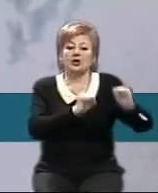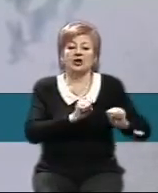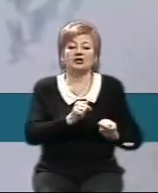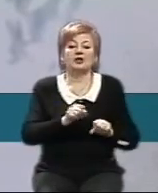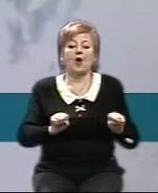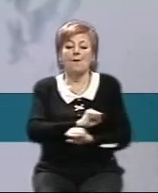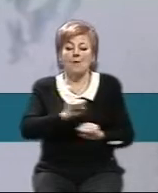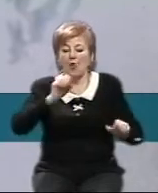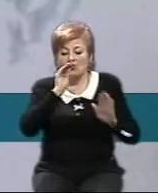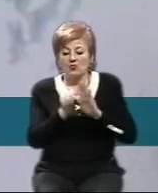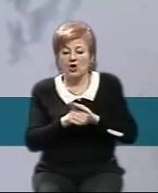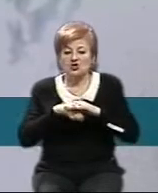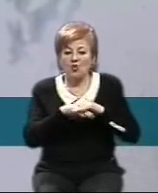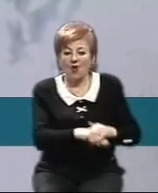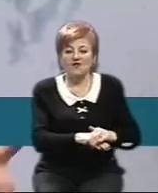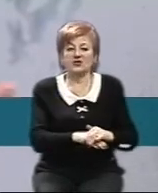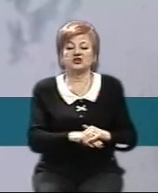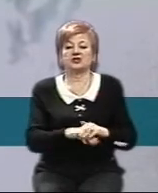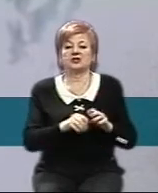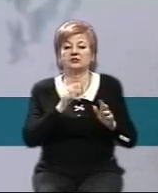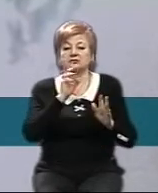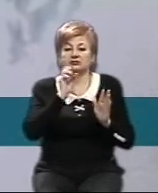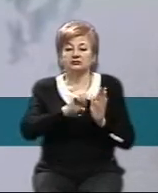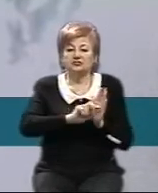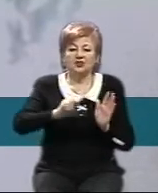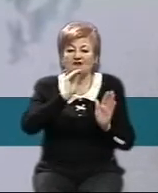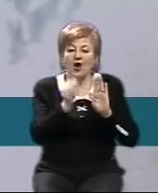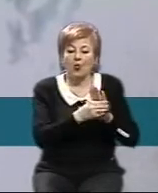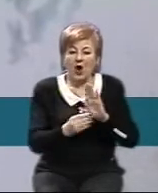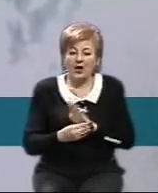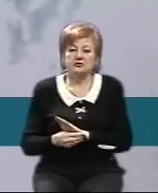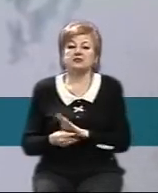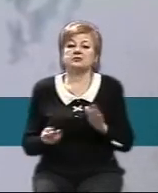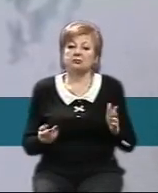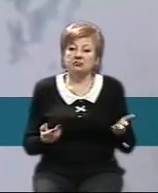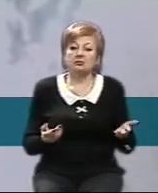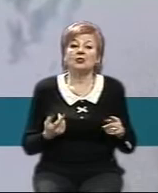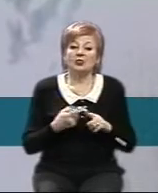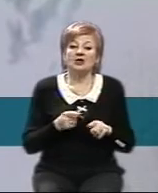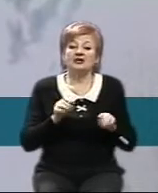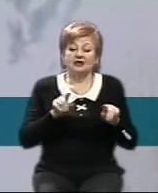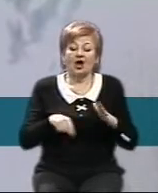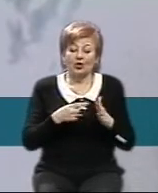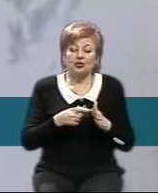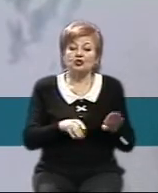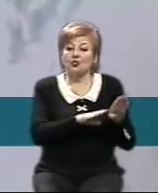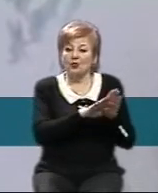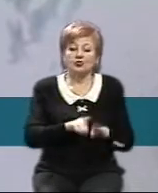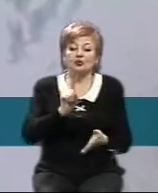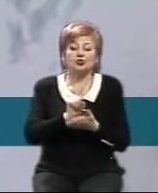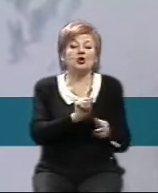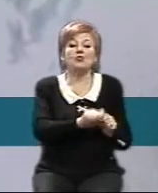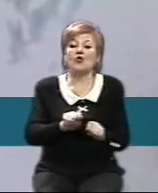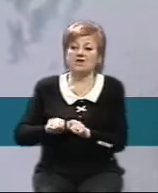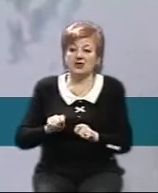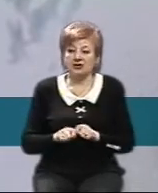бомбосховища, перевірені можливості евакуації. Ну, і дуже багато заходів, які на місцевому рівні мають бути перевірені. І